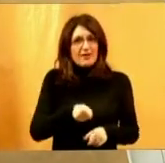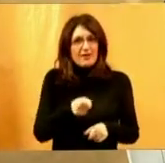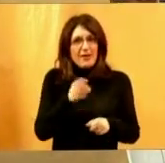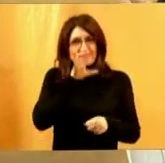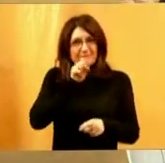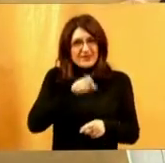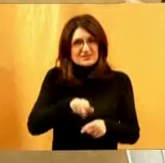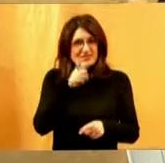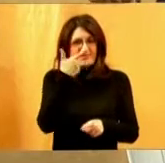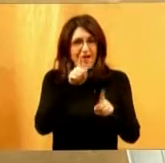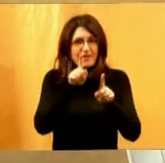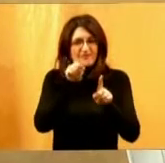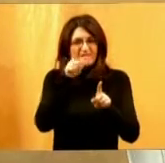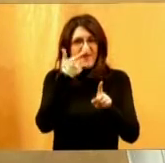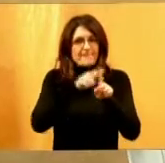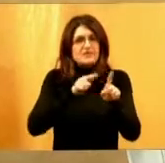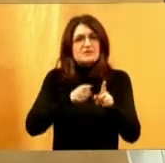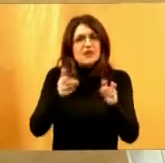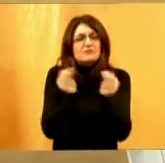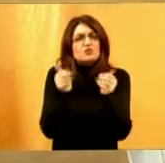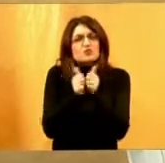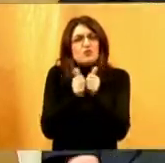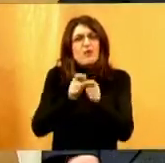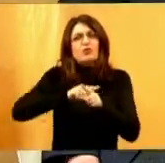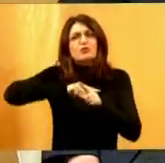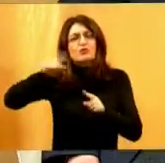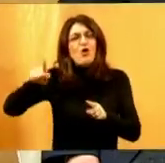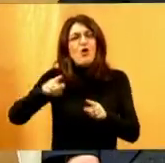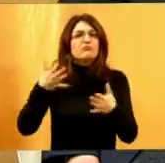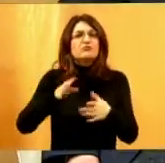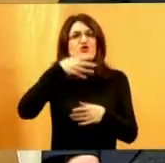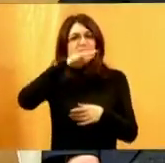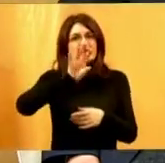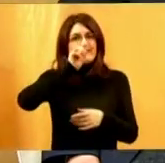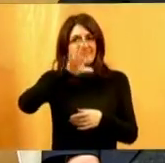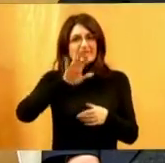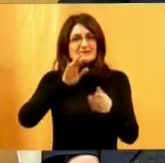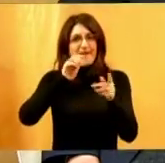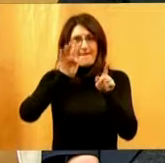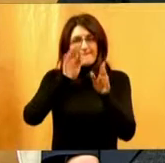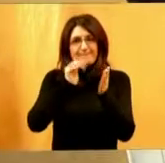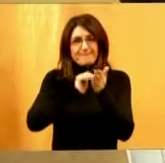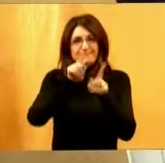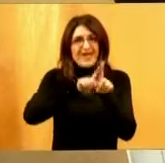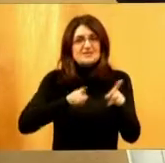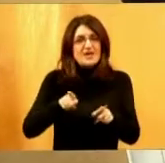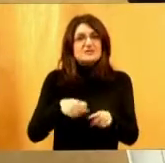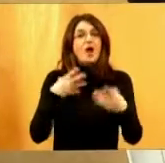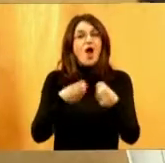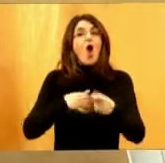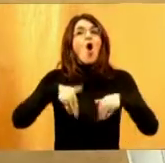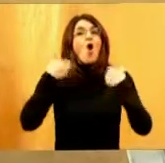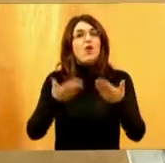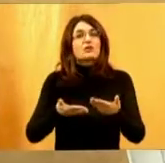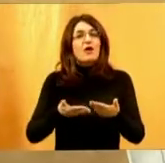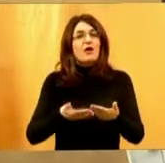mjeseca i onda ga socijaliziraju godinu dana. Do 14-15 mjeseci starostica. I onda ga dobivate vi ili